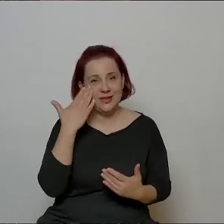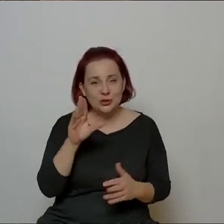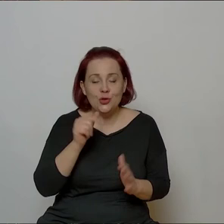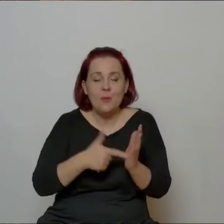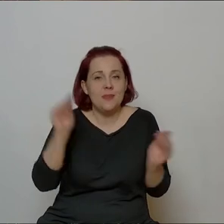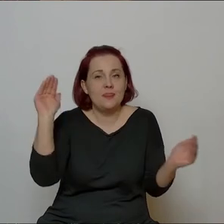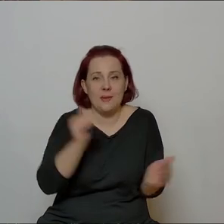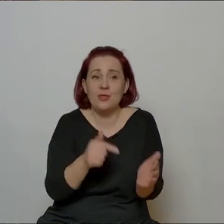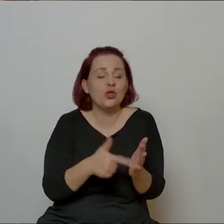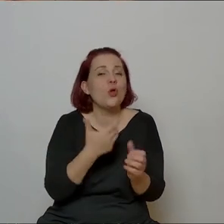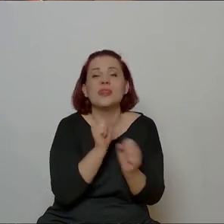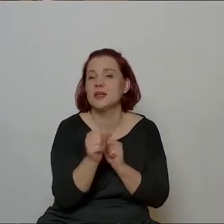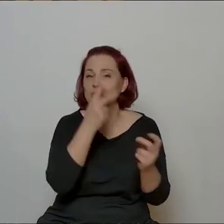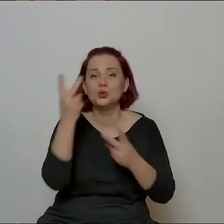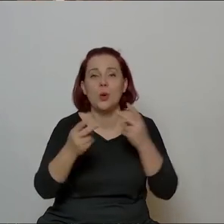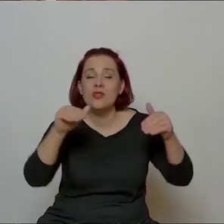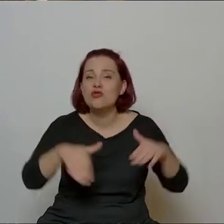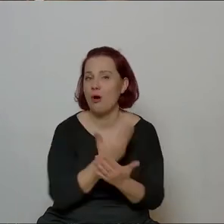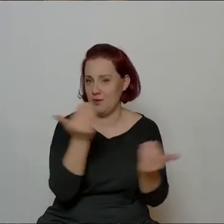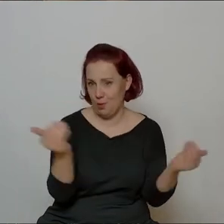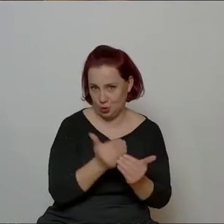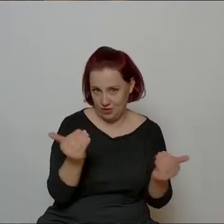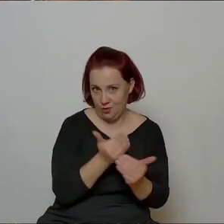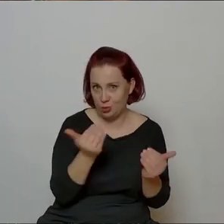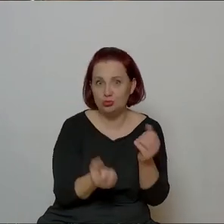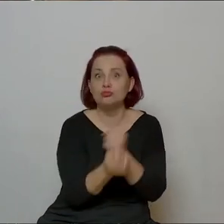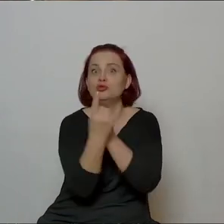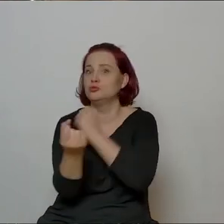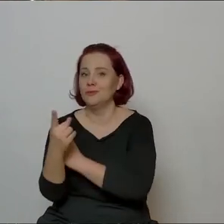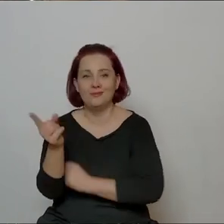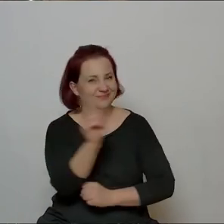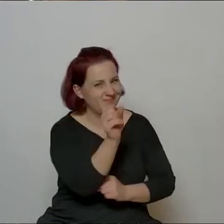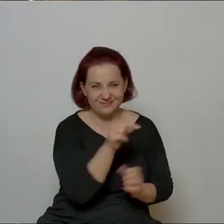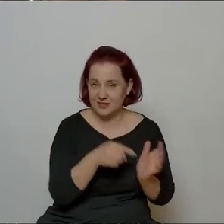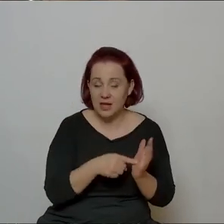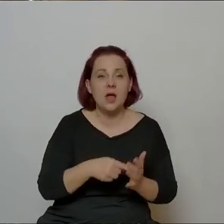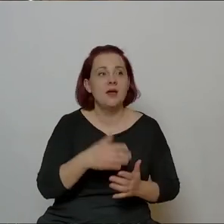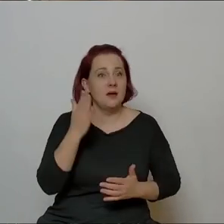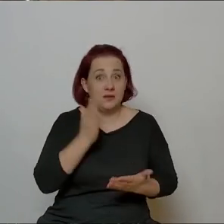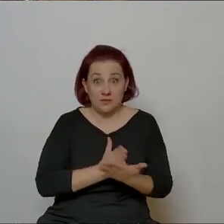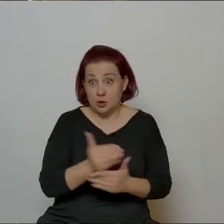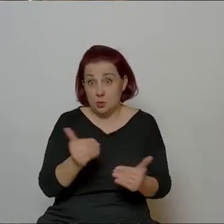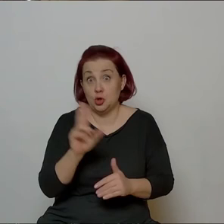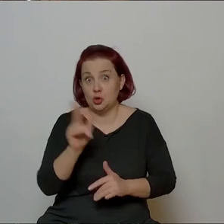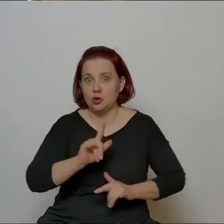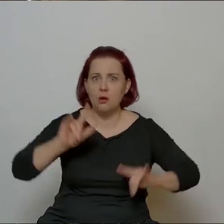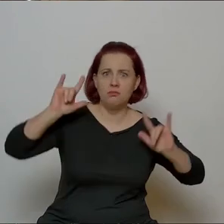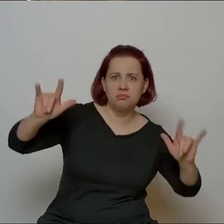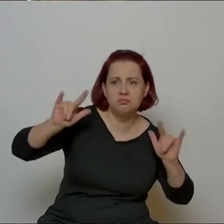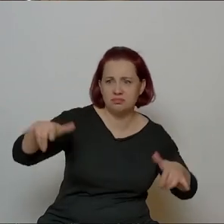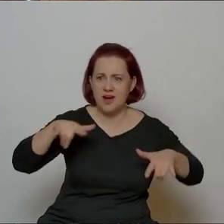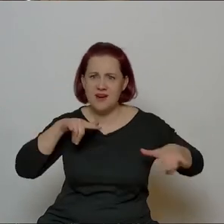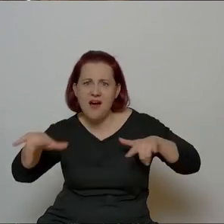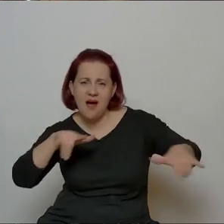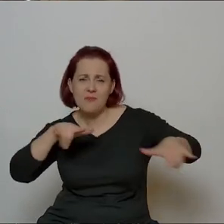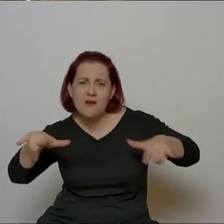poszukiwanie nowych ścieżek, to znaczy ja więcej wierzę w to, że ktoś będzie rapował Norwida, prawda, musi